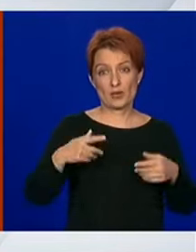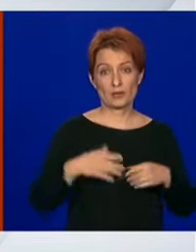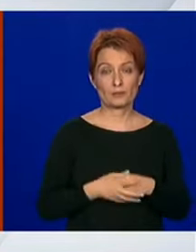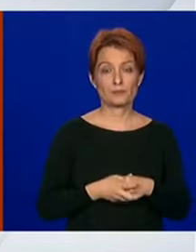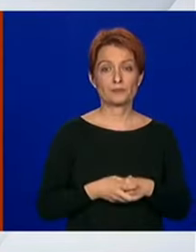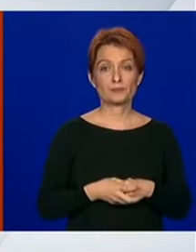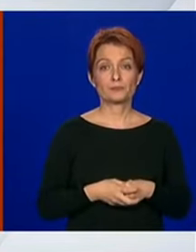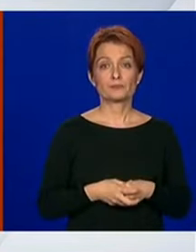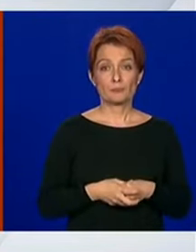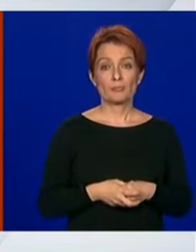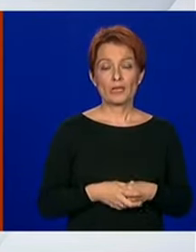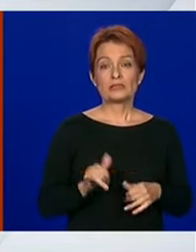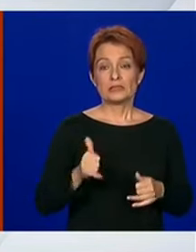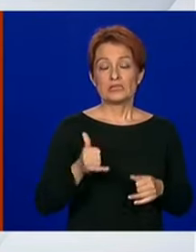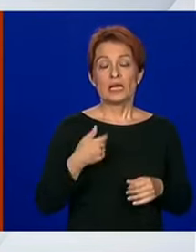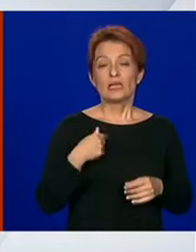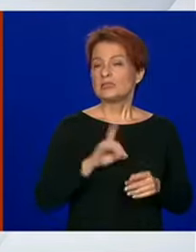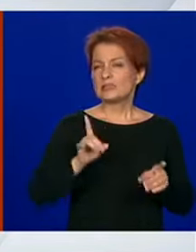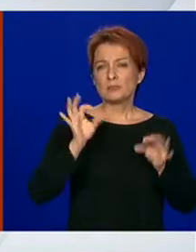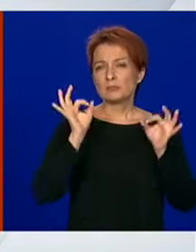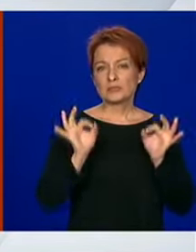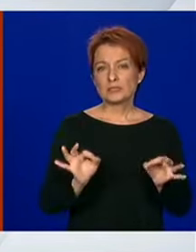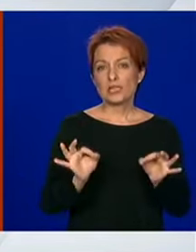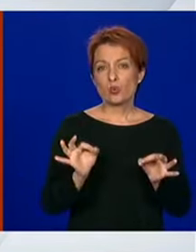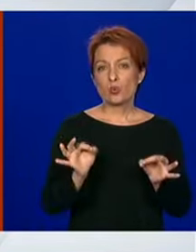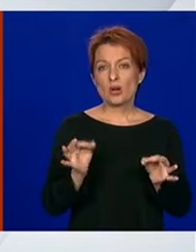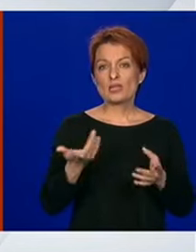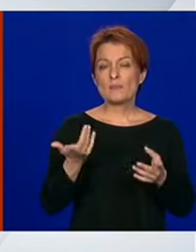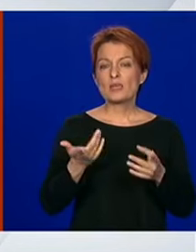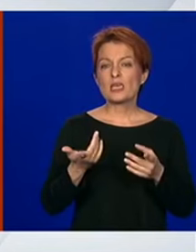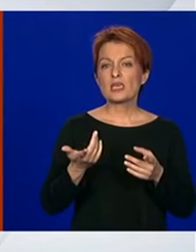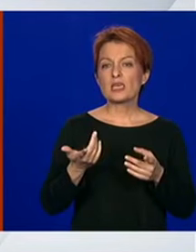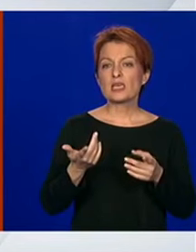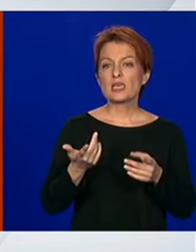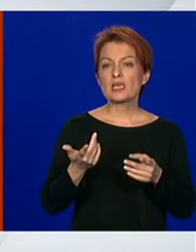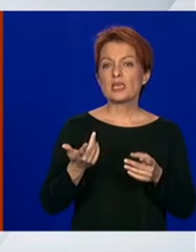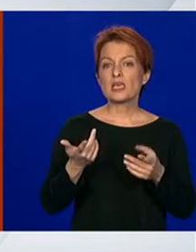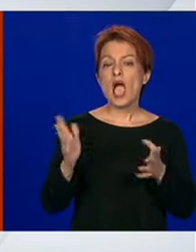Ja bih rekao da nisam siguran da bi puštanjem rada nedjeljom